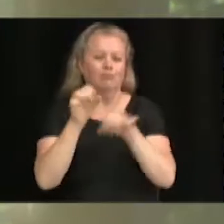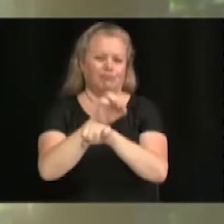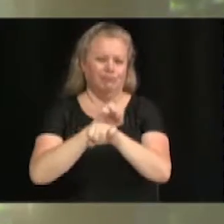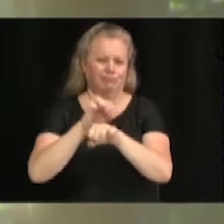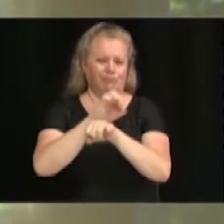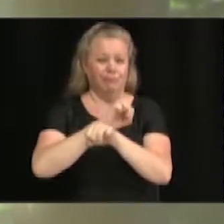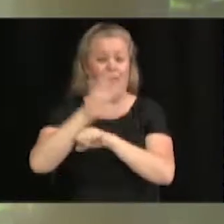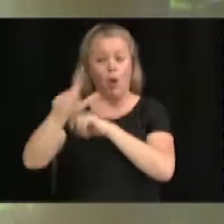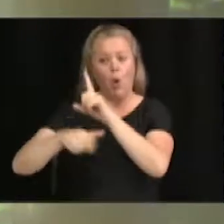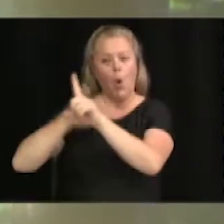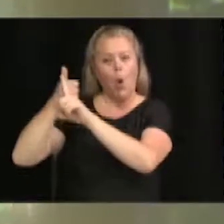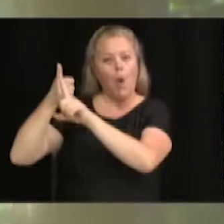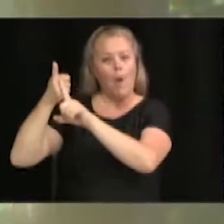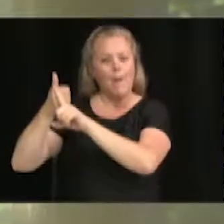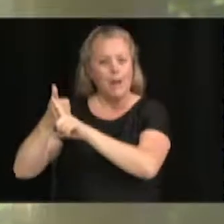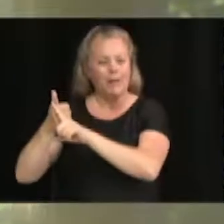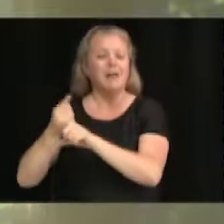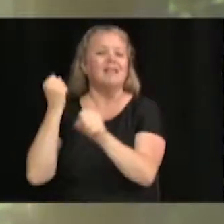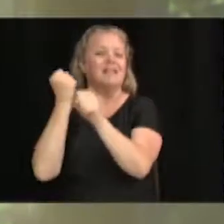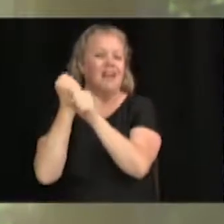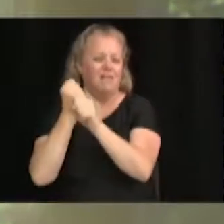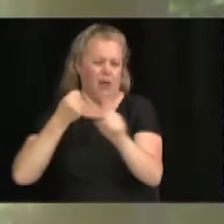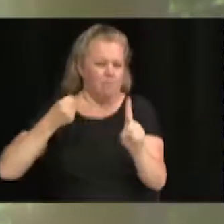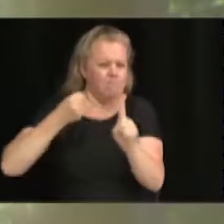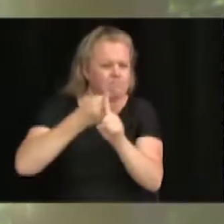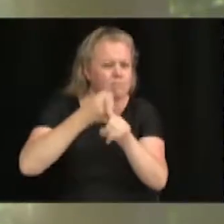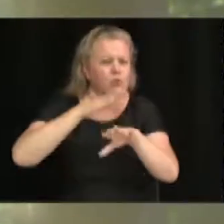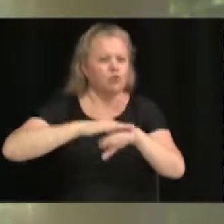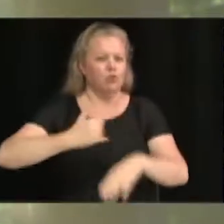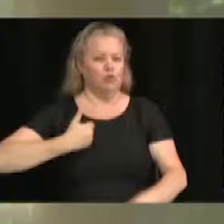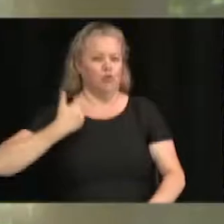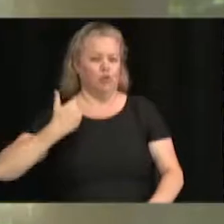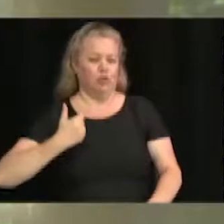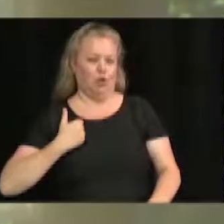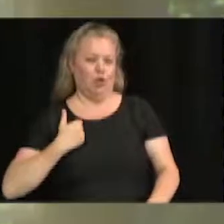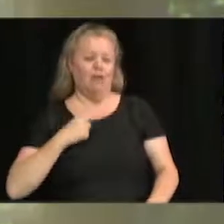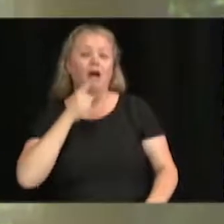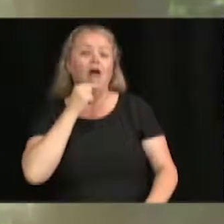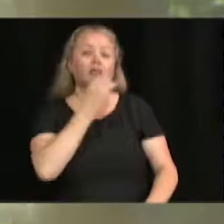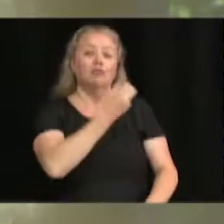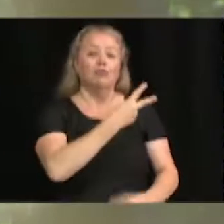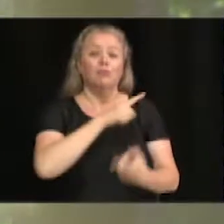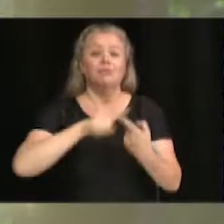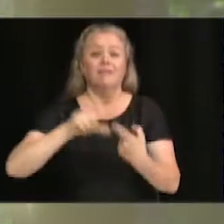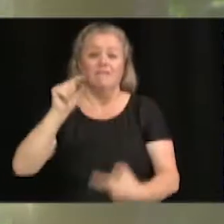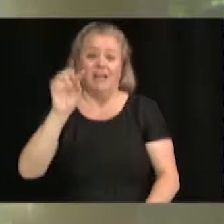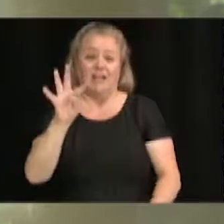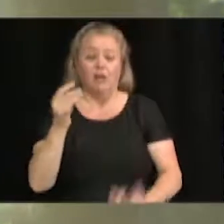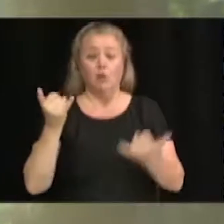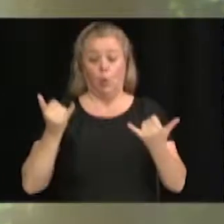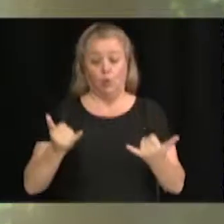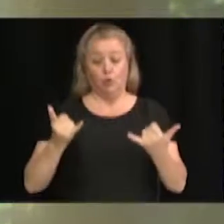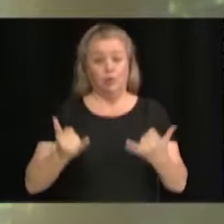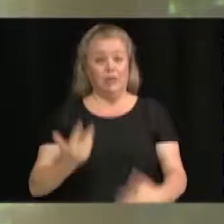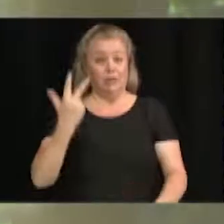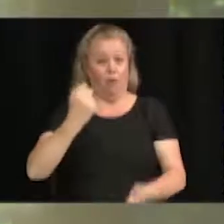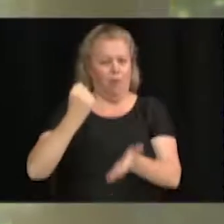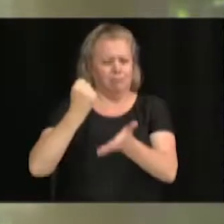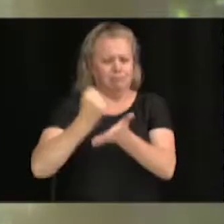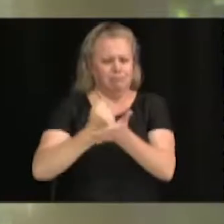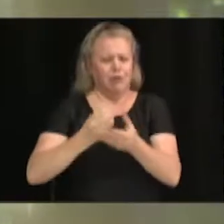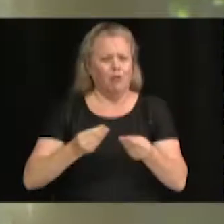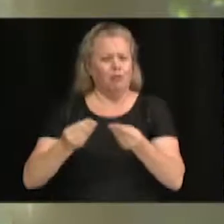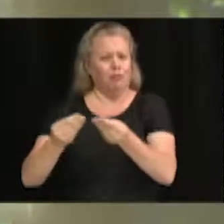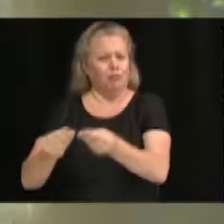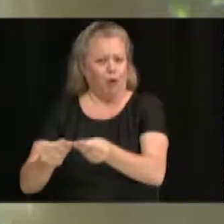24 ans. Espace jeunesse Victoriaville remet donc aujourd'hui trois sauts impact jeunes à des modèles à suivre